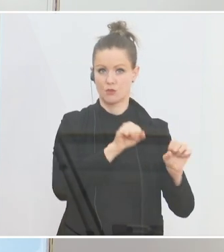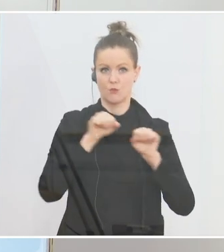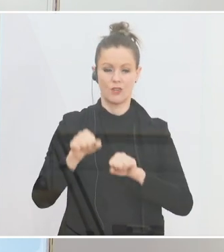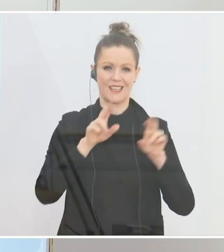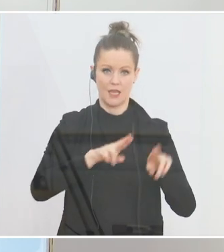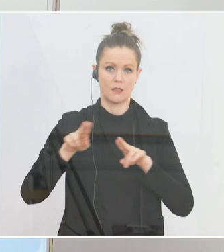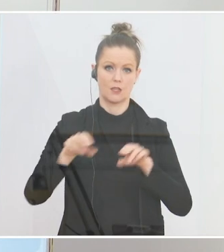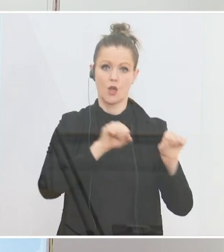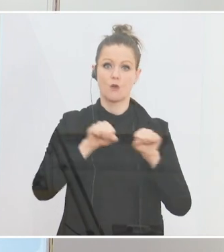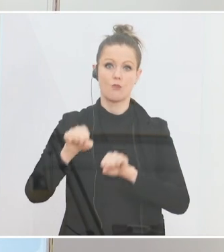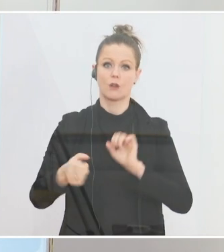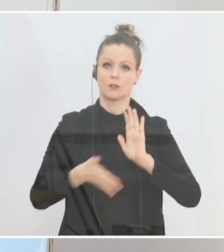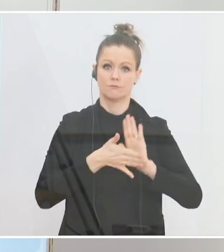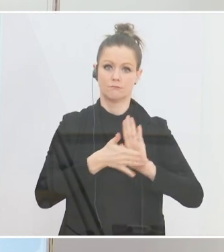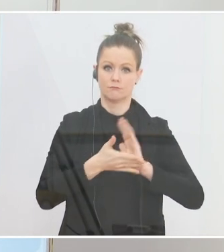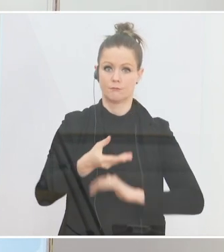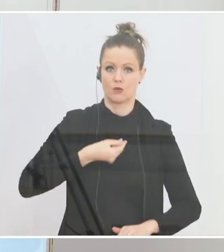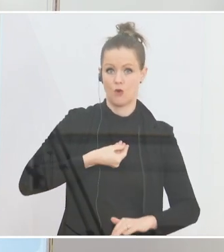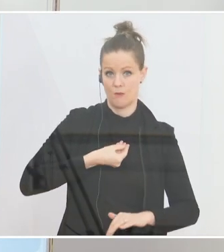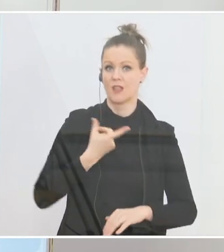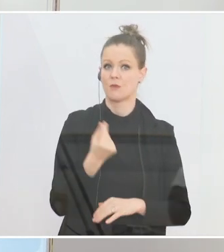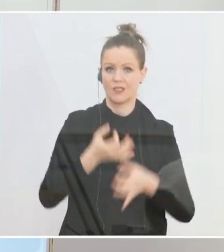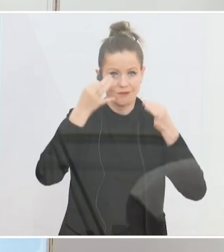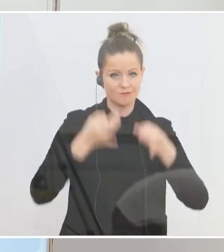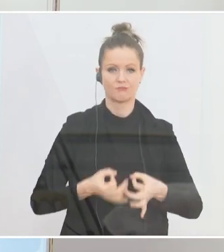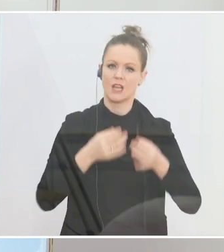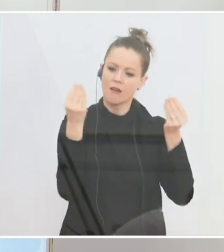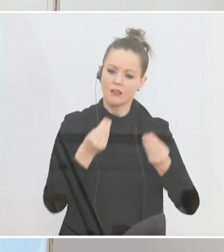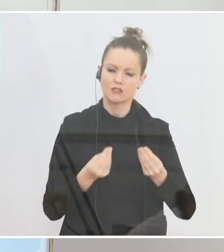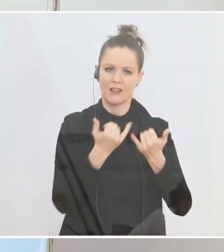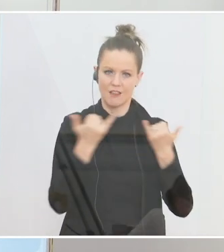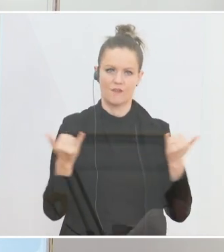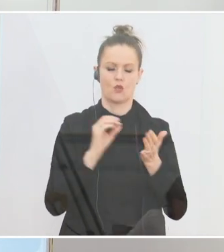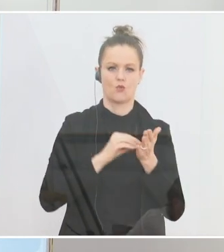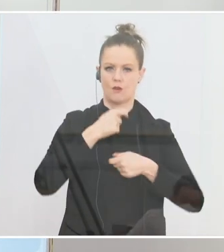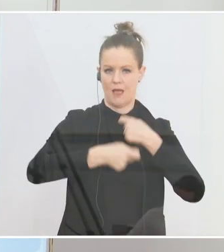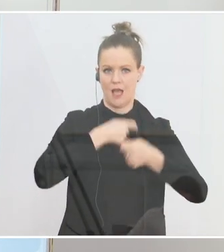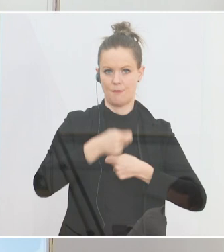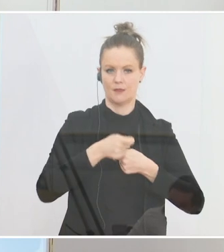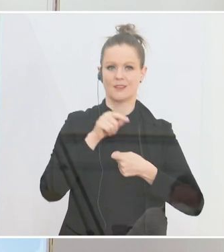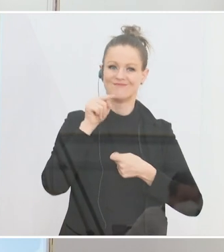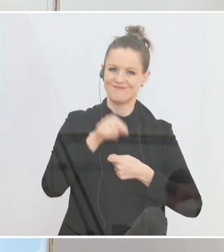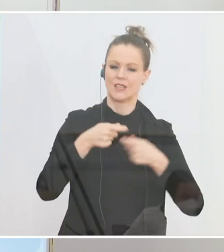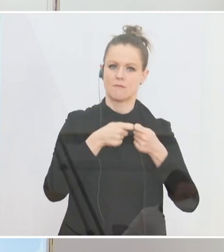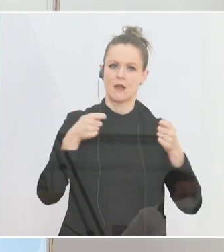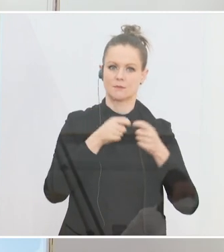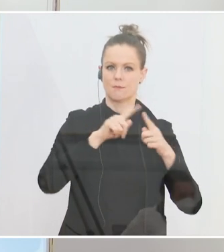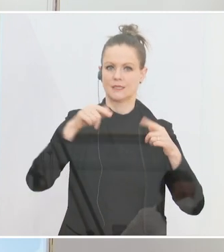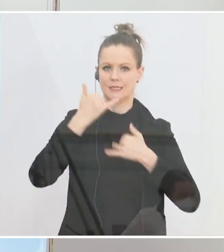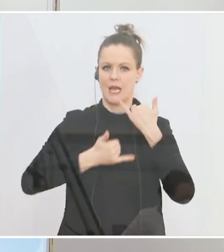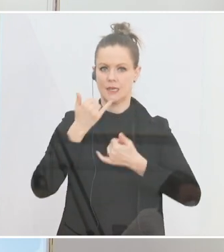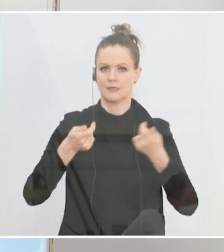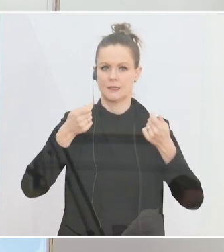rechtlichen Möglichkeiten bescheinigt und hier werden wir noch gemeinsam an der konkreten Ausgestaltung arbeiten. Diese Maßnahme soll bis Jahresende beschlossen werden.